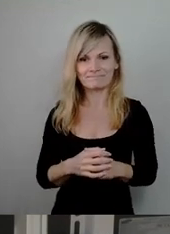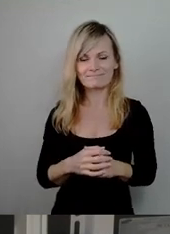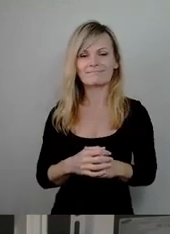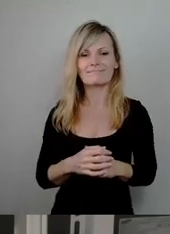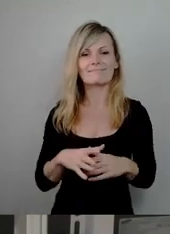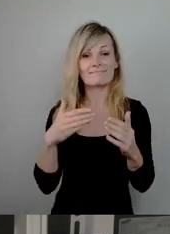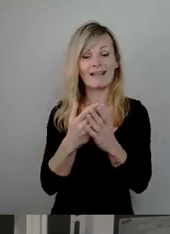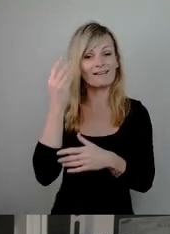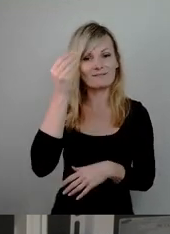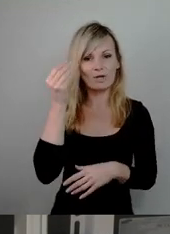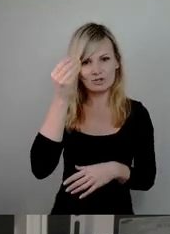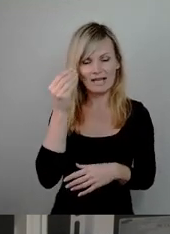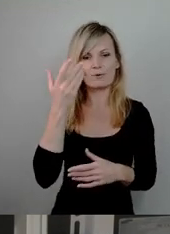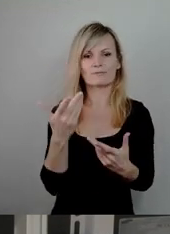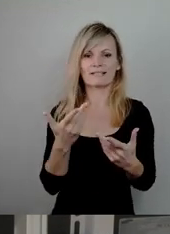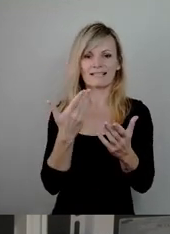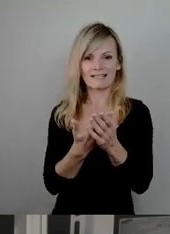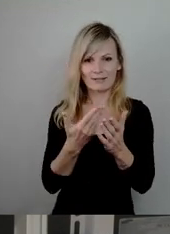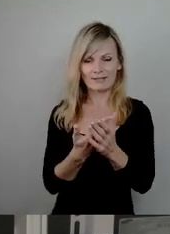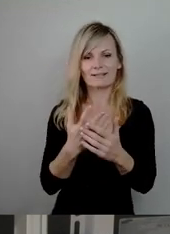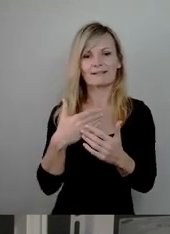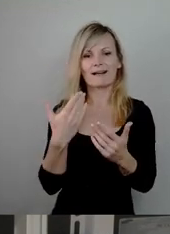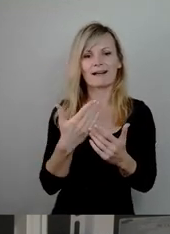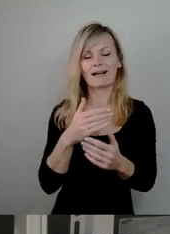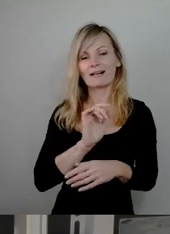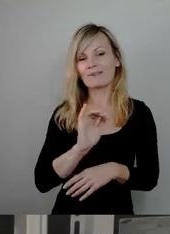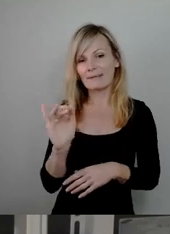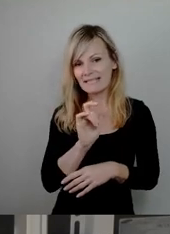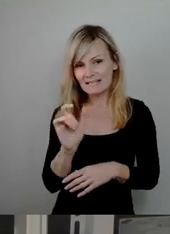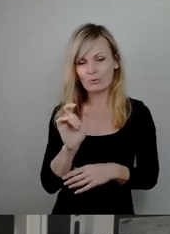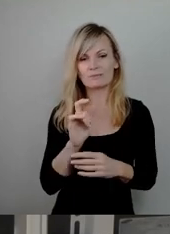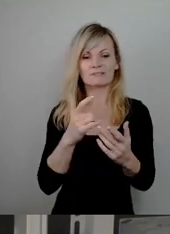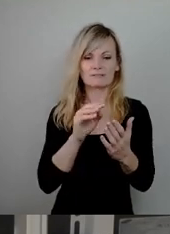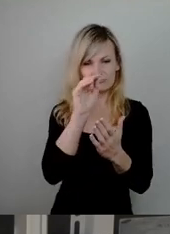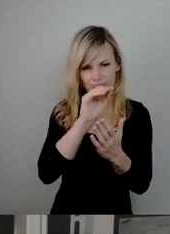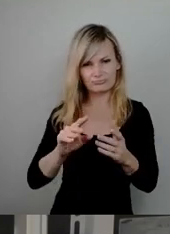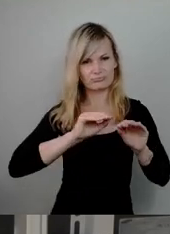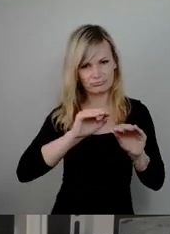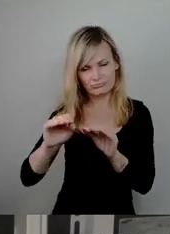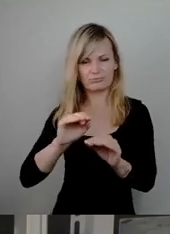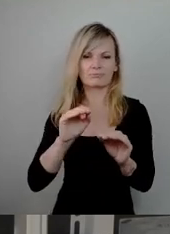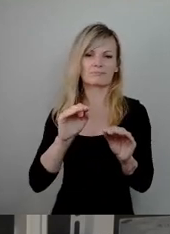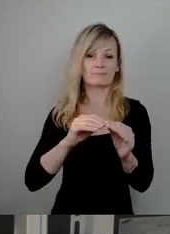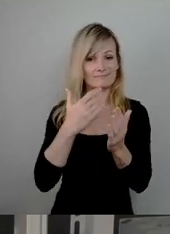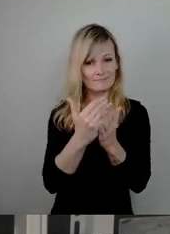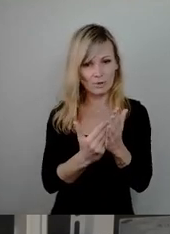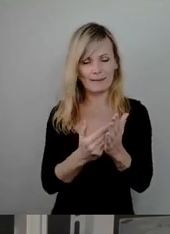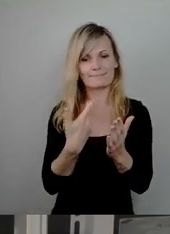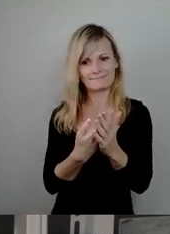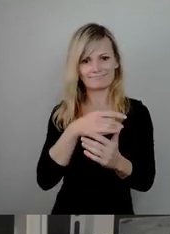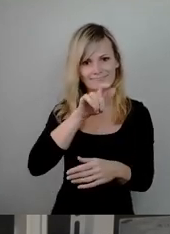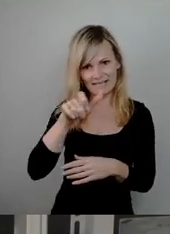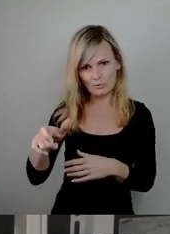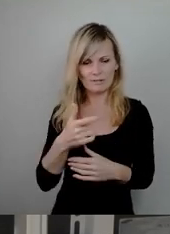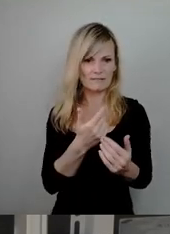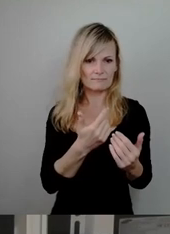Literarisierungsprogramm oder Alphabetisierungsprogramm entsprechend an diese Person herantreten kann.